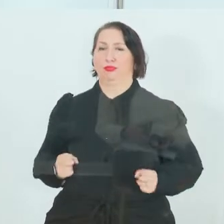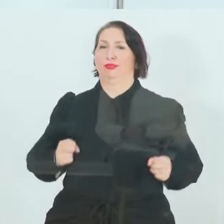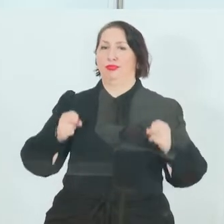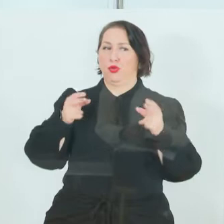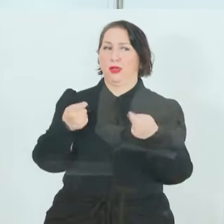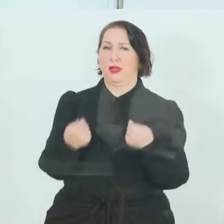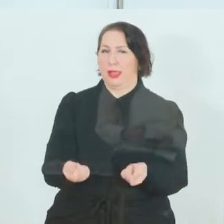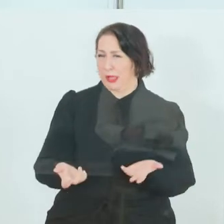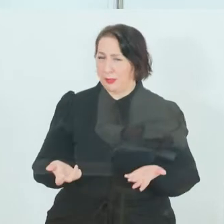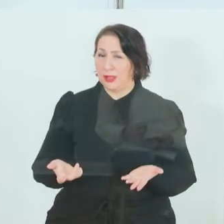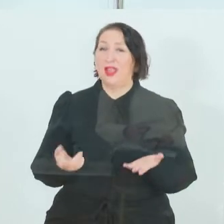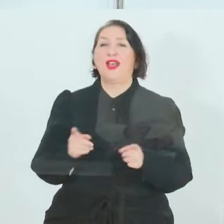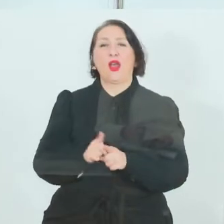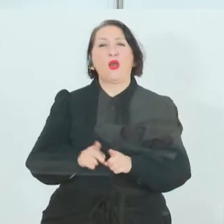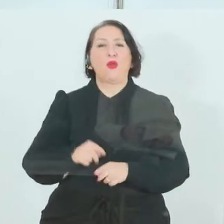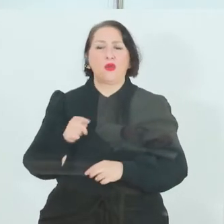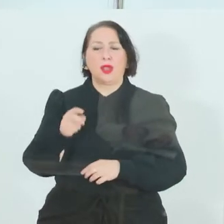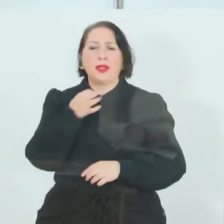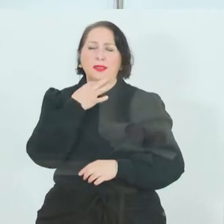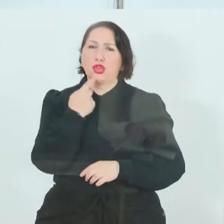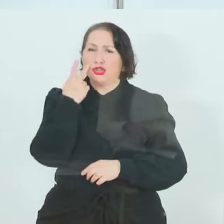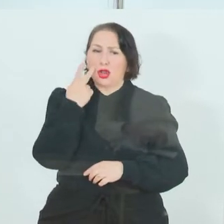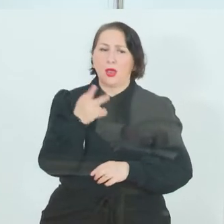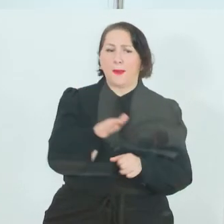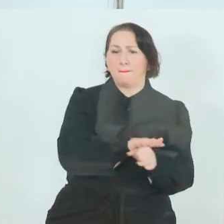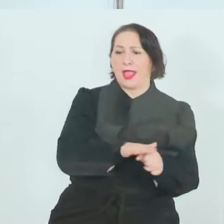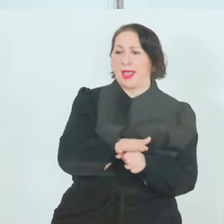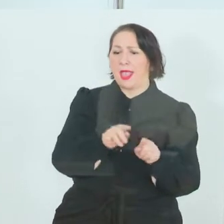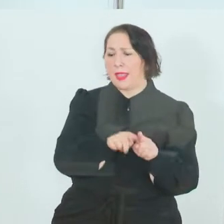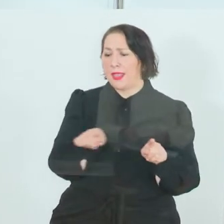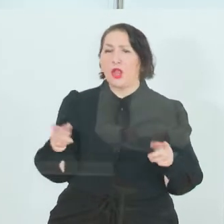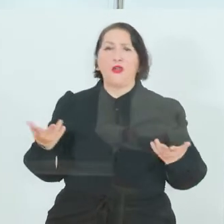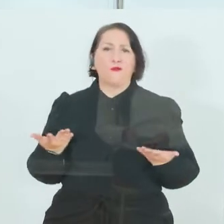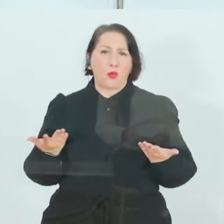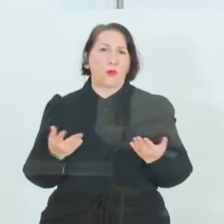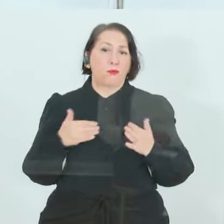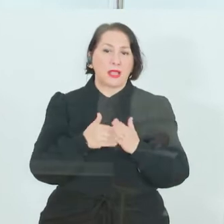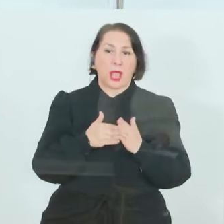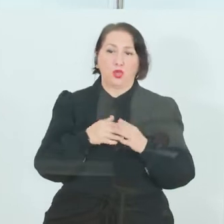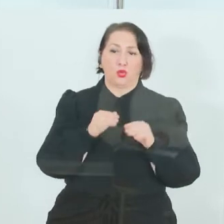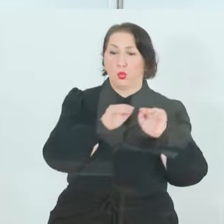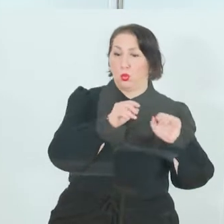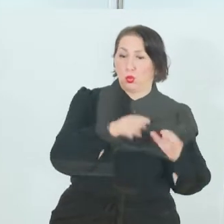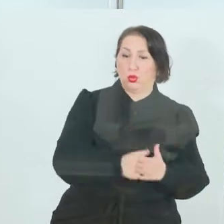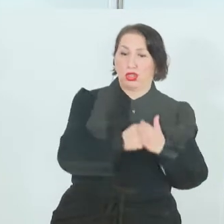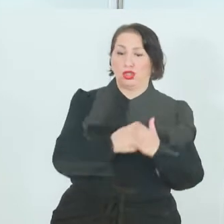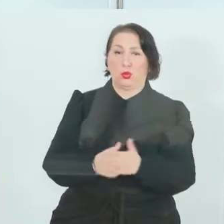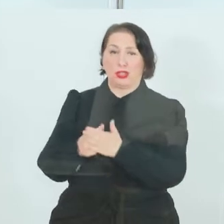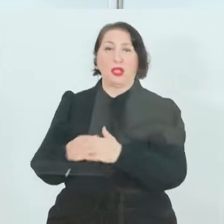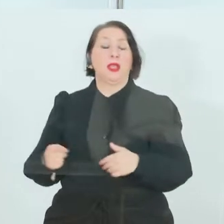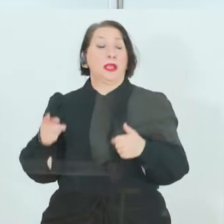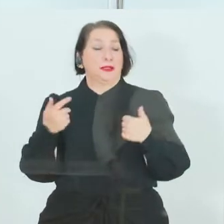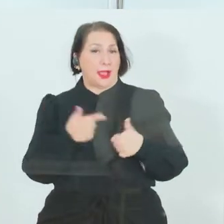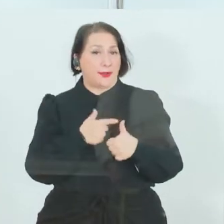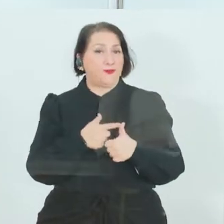darauf zu achten, welche Bereiche die entsprechende Unterstützung brauchen. da war es die eine Sache, die bestehenden Maßnahmen